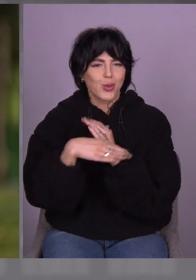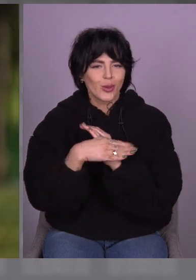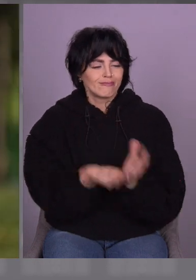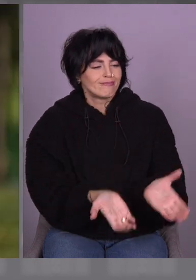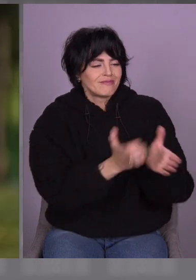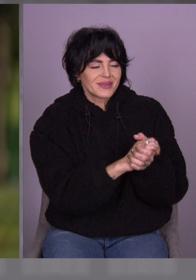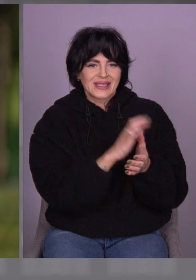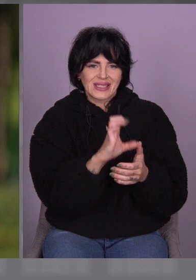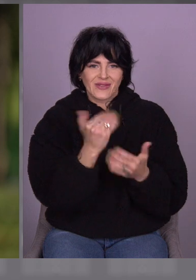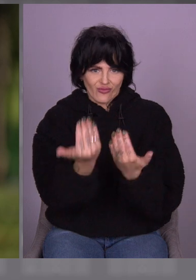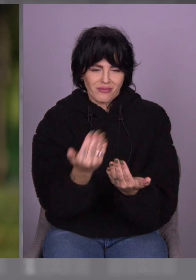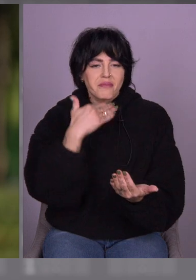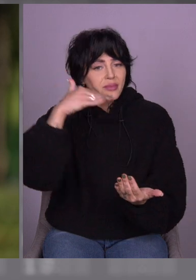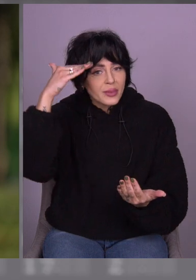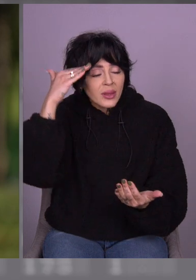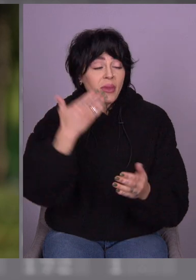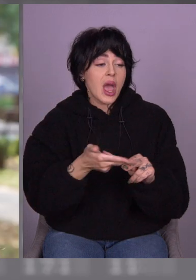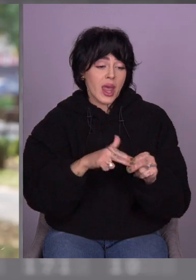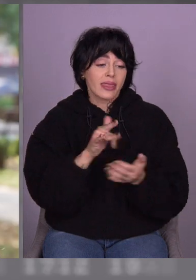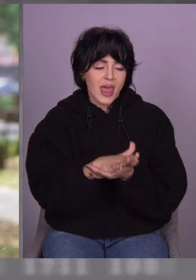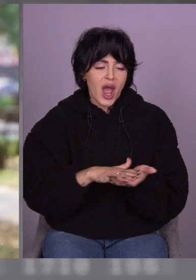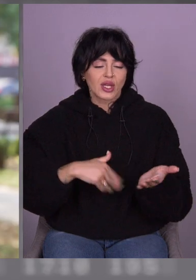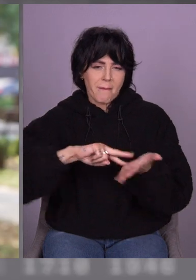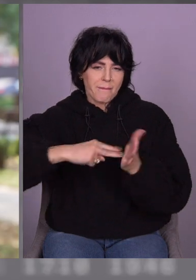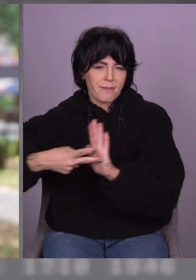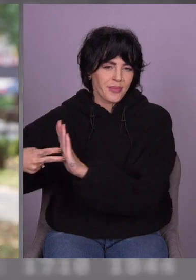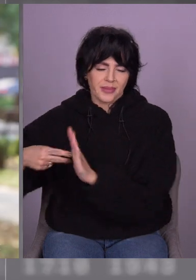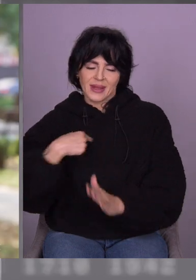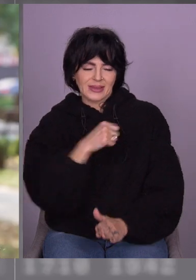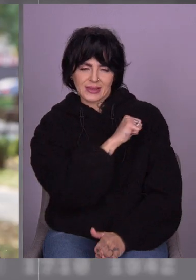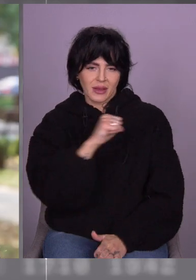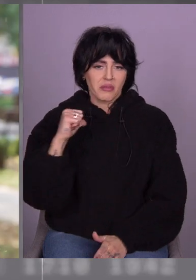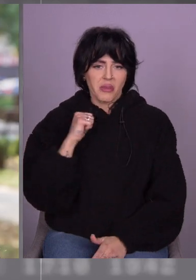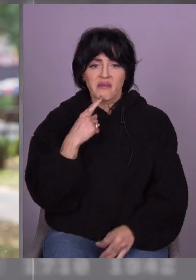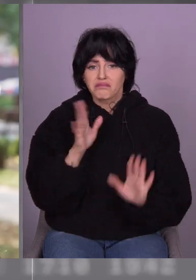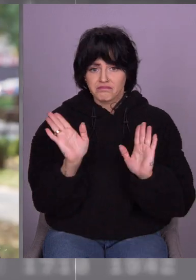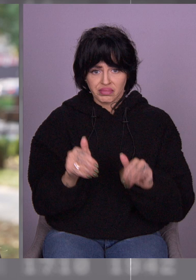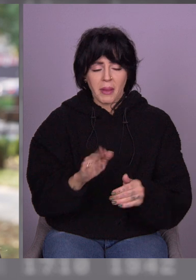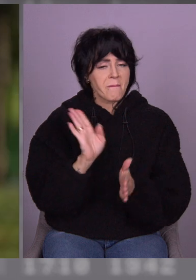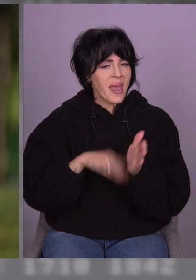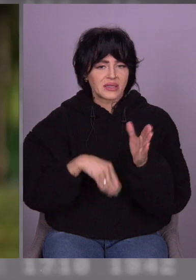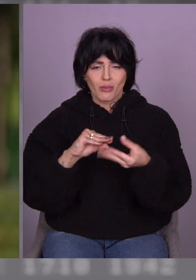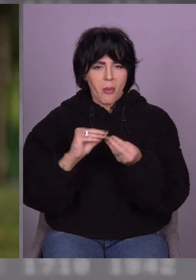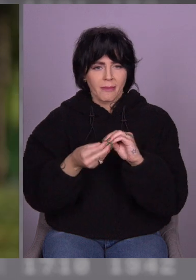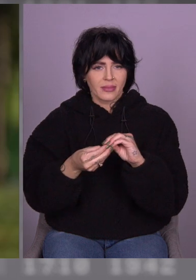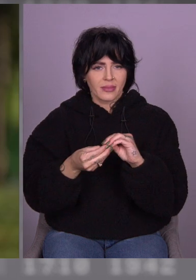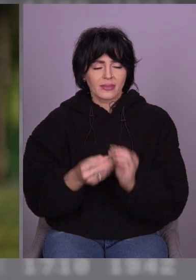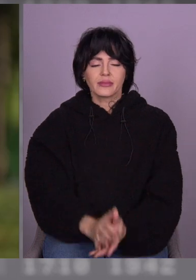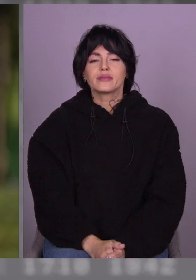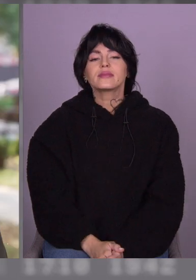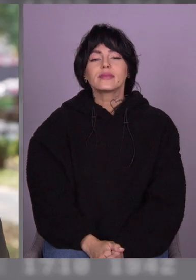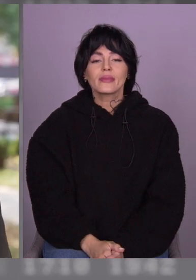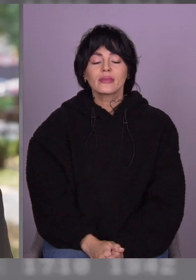з батьком, і десь далі я вже візьму все в свої рухи. Я думаю, що без проблем. Вона на все погодиться.